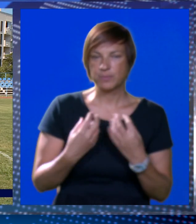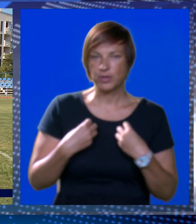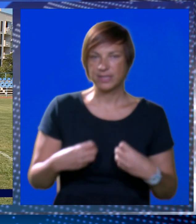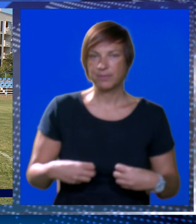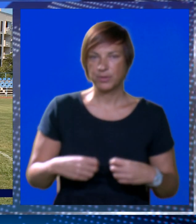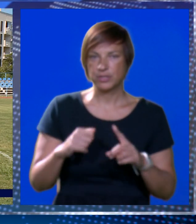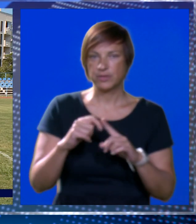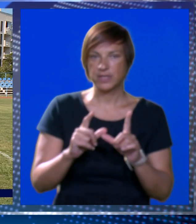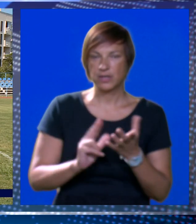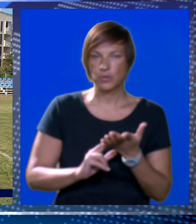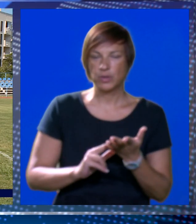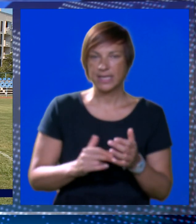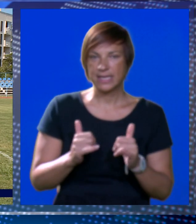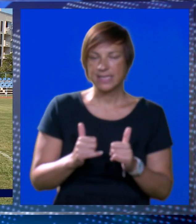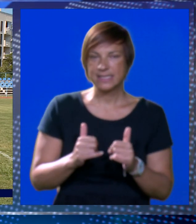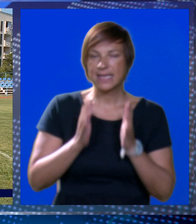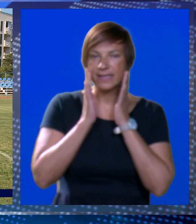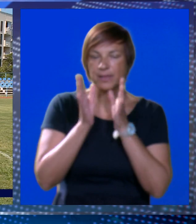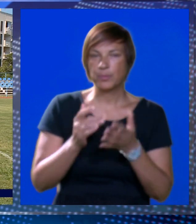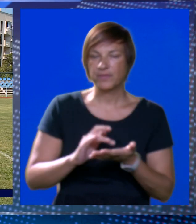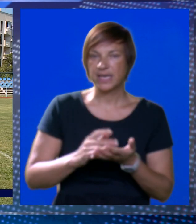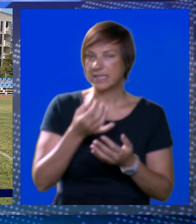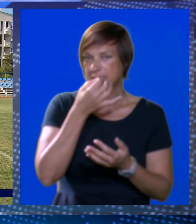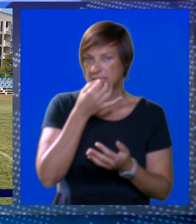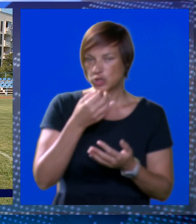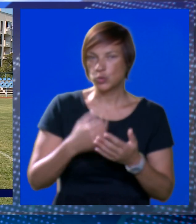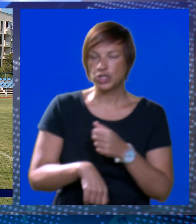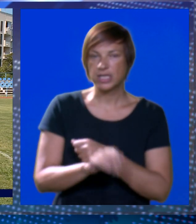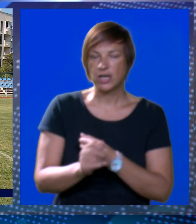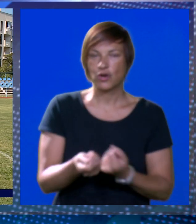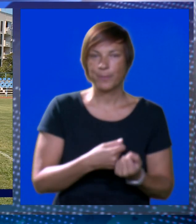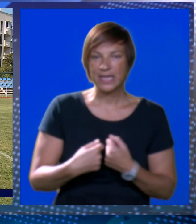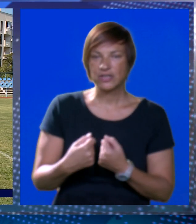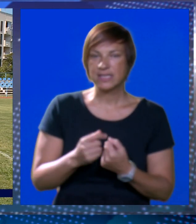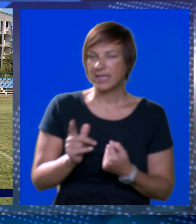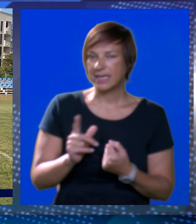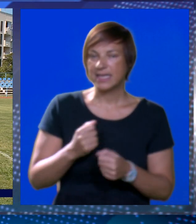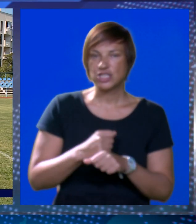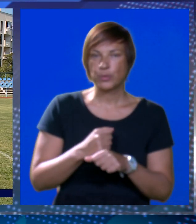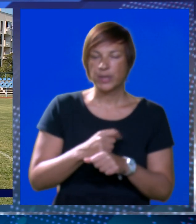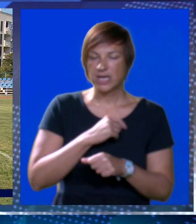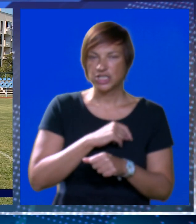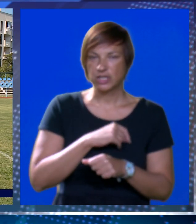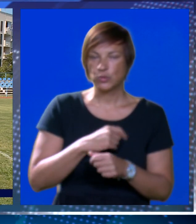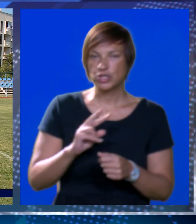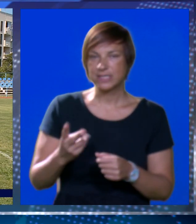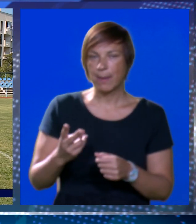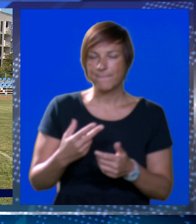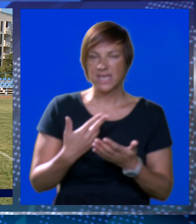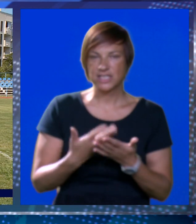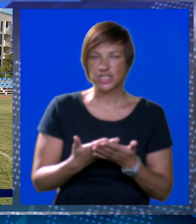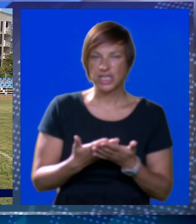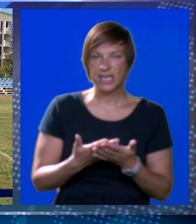profesor Dravko Kuran, on je sad postao povjerenik za suđenje Županijskoj nogometnoj savjeza, tako da više neće obnašati u dužnost, a